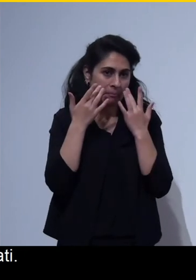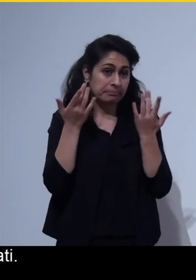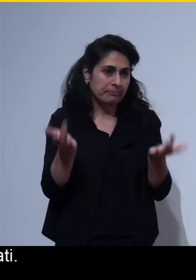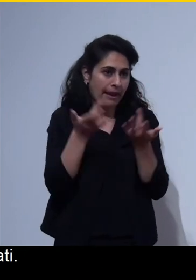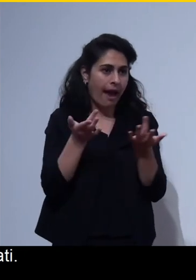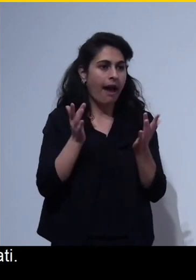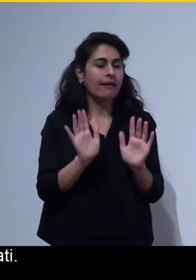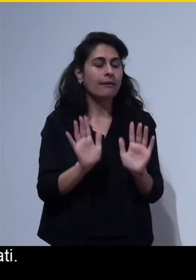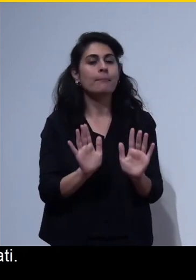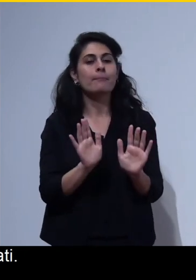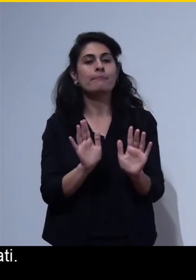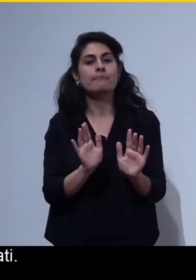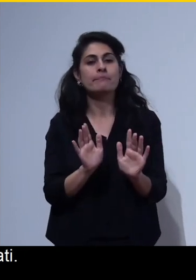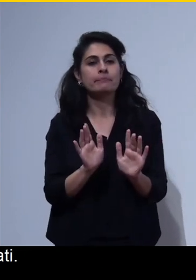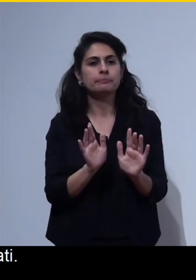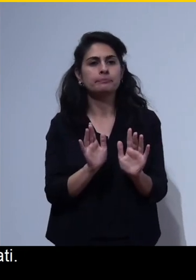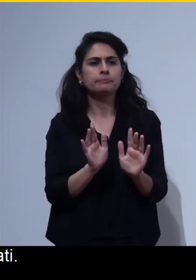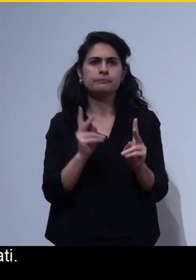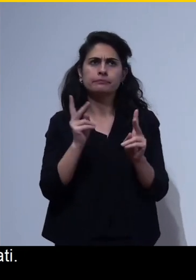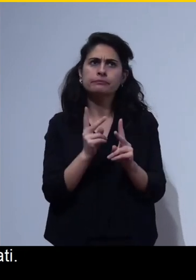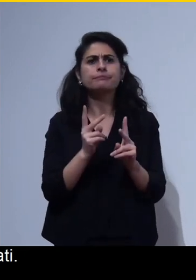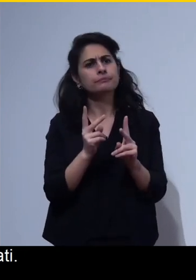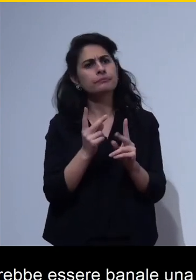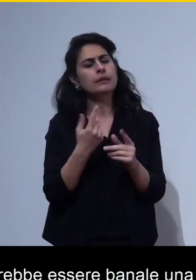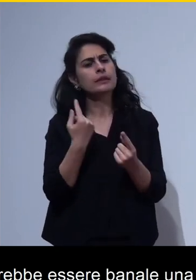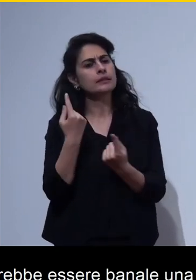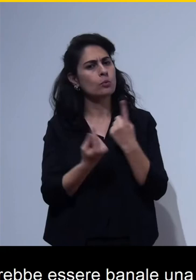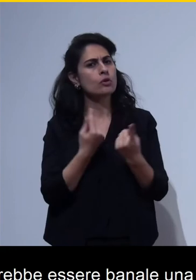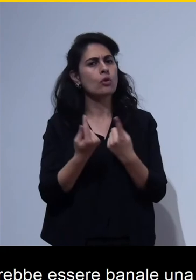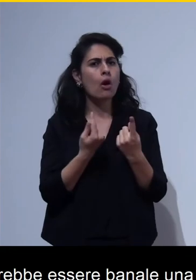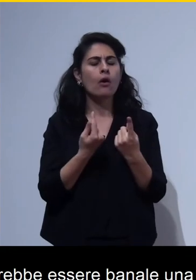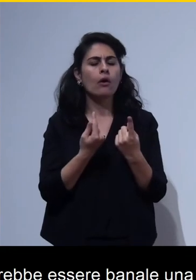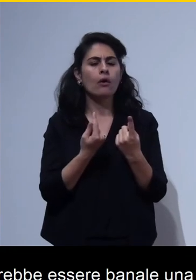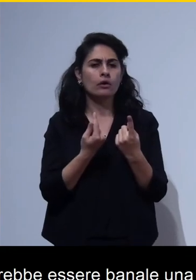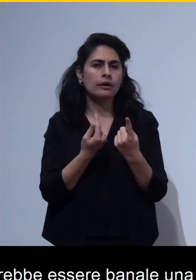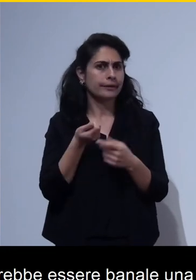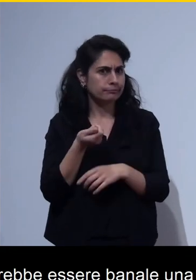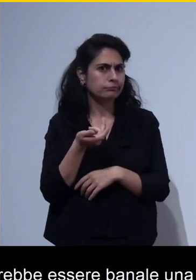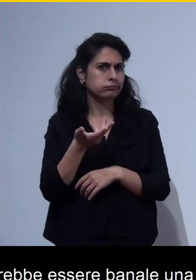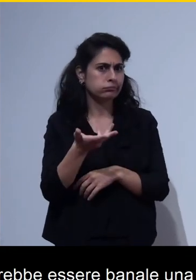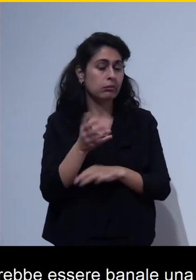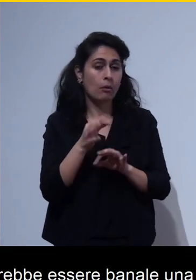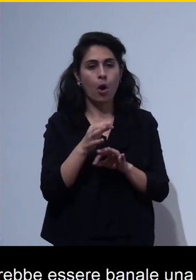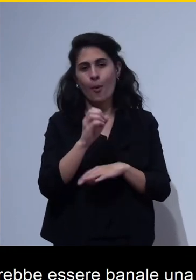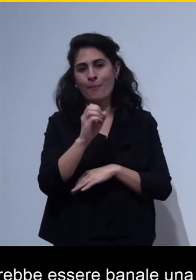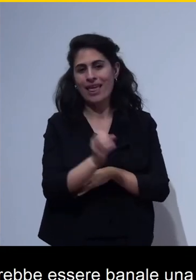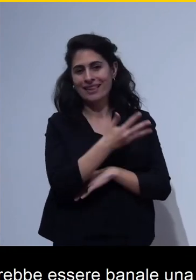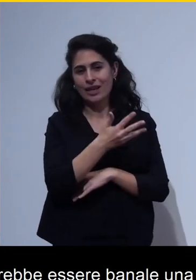una situazione che si verifica spesso quando si realizzano presentazioni, soprattutto in PowerPoint,